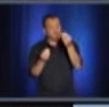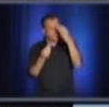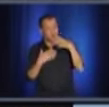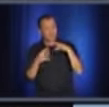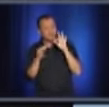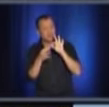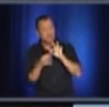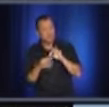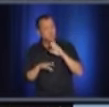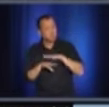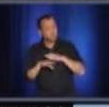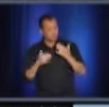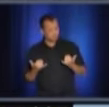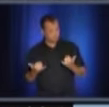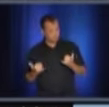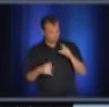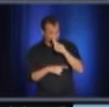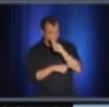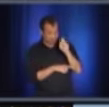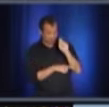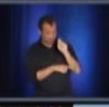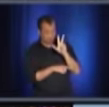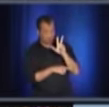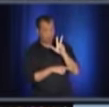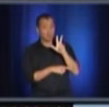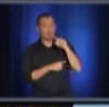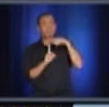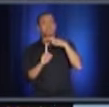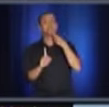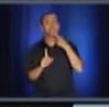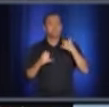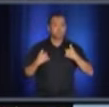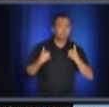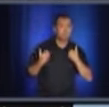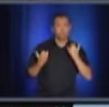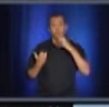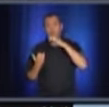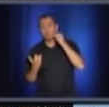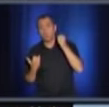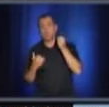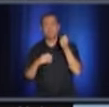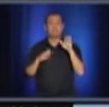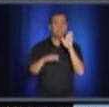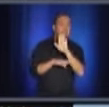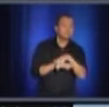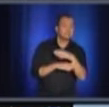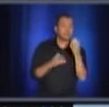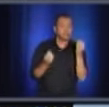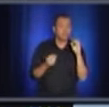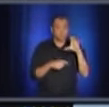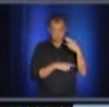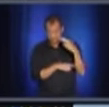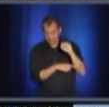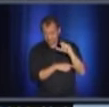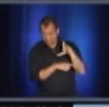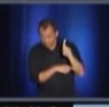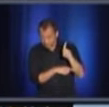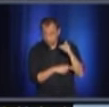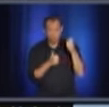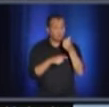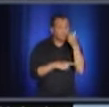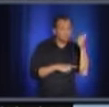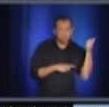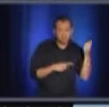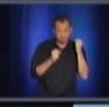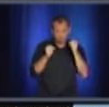On parle de 123 cas. Aujourd'hui, c'est des jeunes, c'est des vieux. Les décès, c'est-tu en CHSLD? Est-ce que vous avez un peu plus de contexte? Voulez